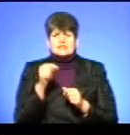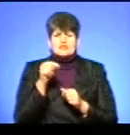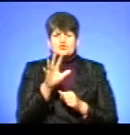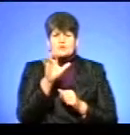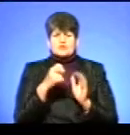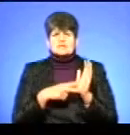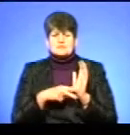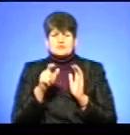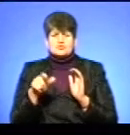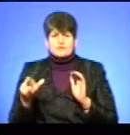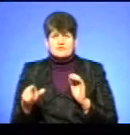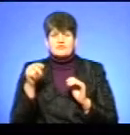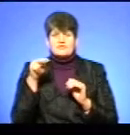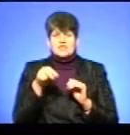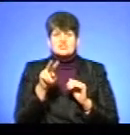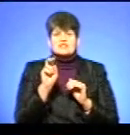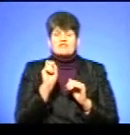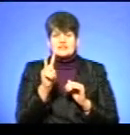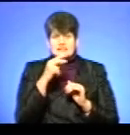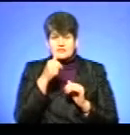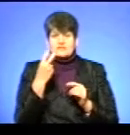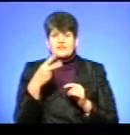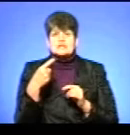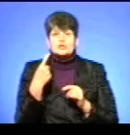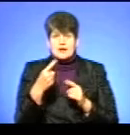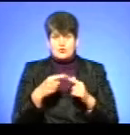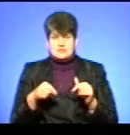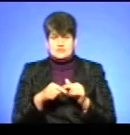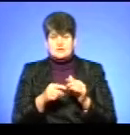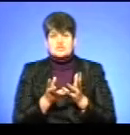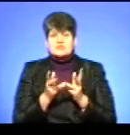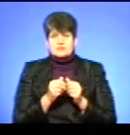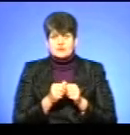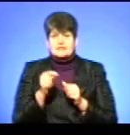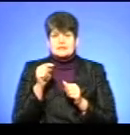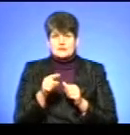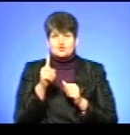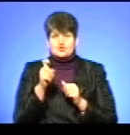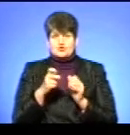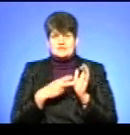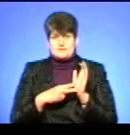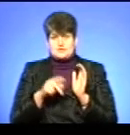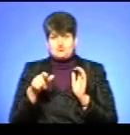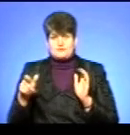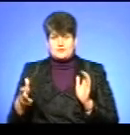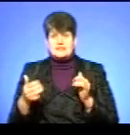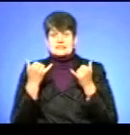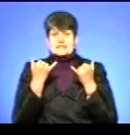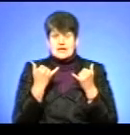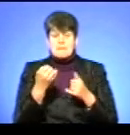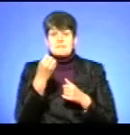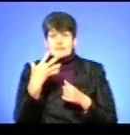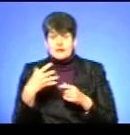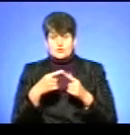чоловік. В 2012 рік вже тільки 21 організація з чисельністю 1170 чоловік. Зараз 15